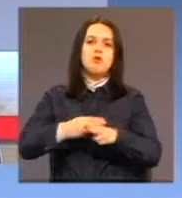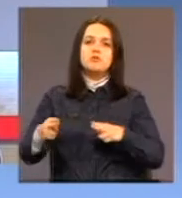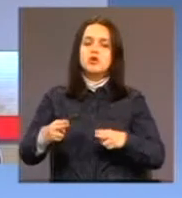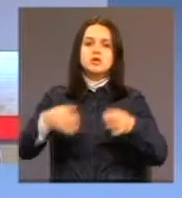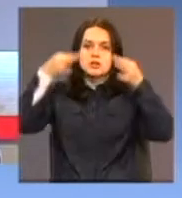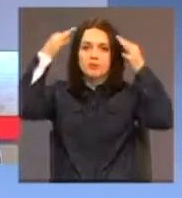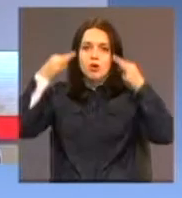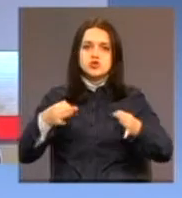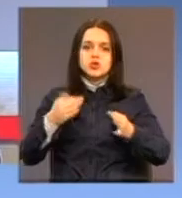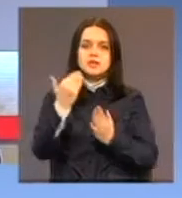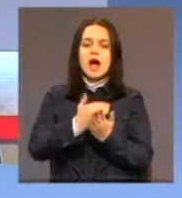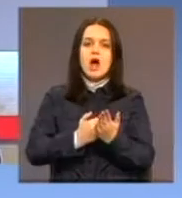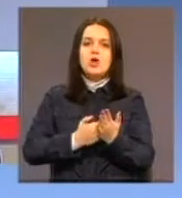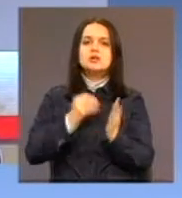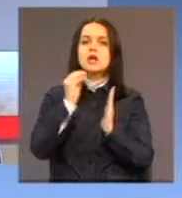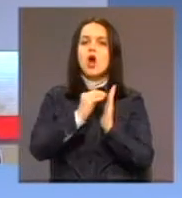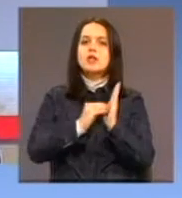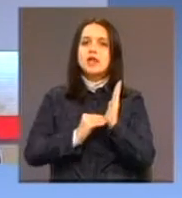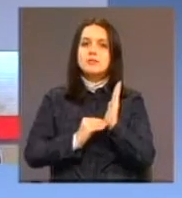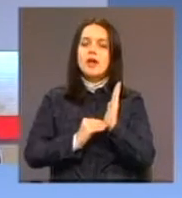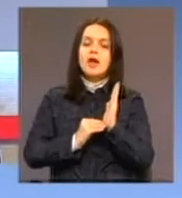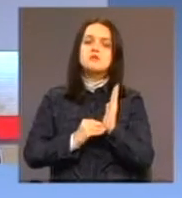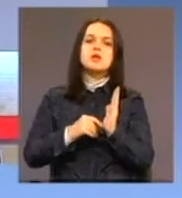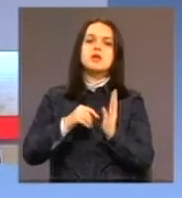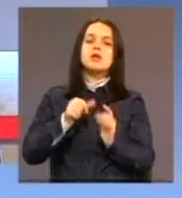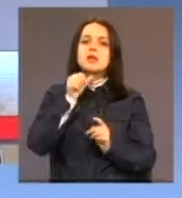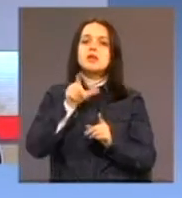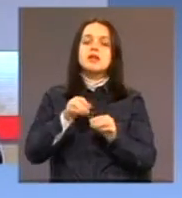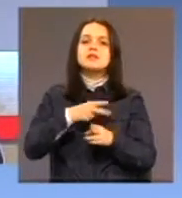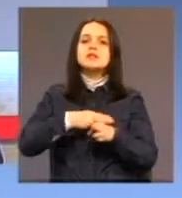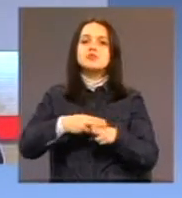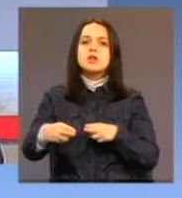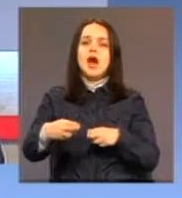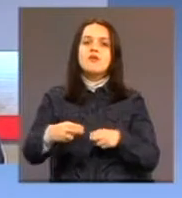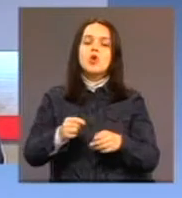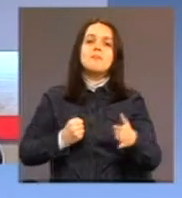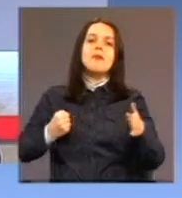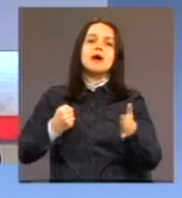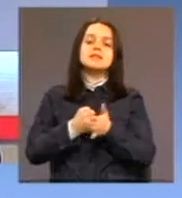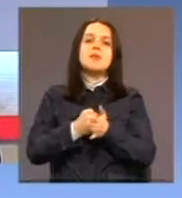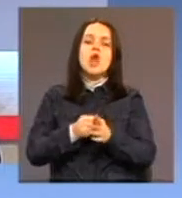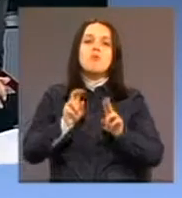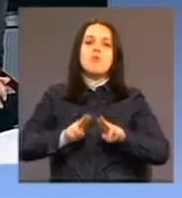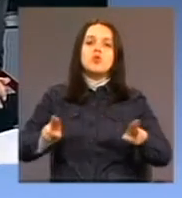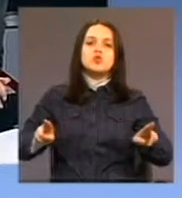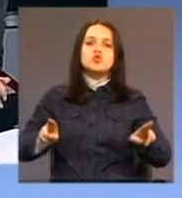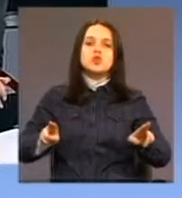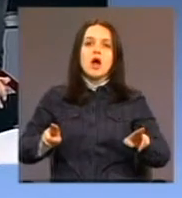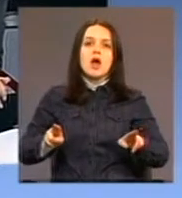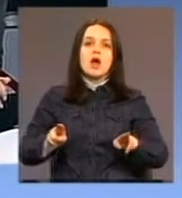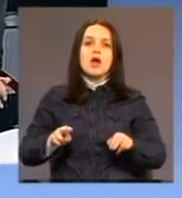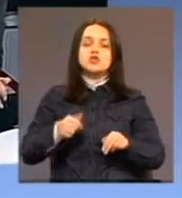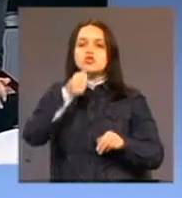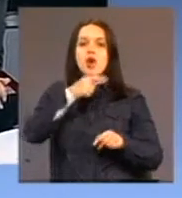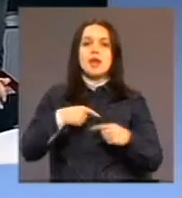odrube i da se odrede ispunjaju u maksimalno, dakle, mogućoj razini, što i nas u